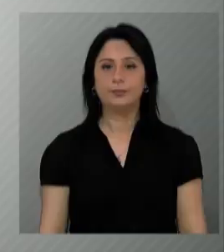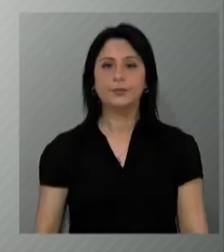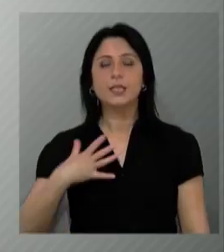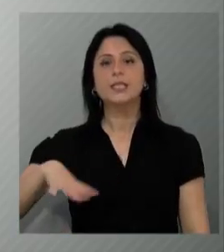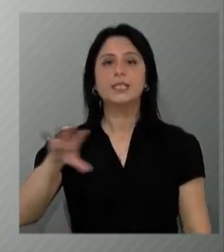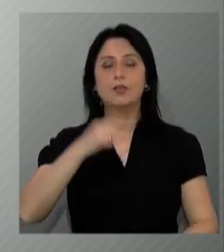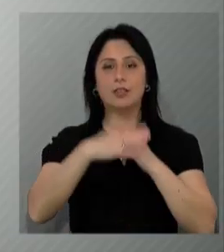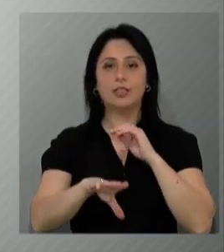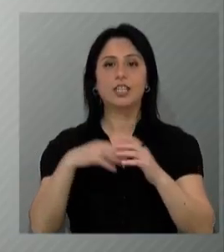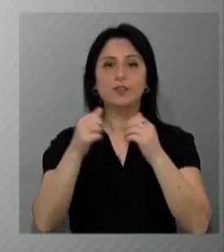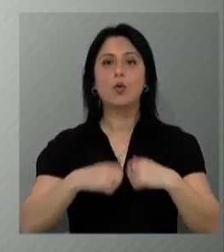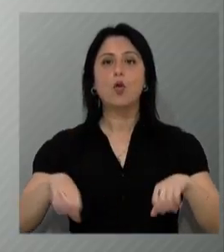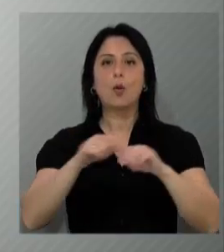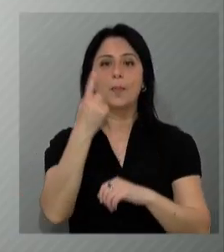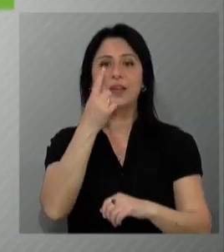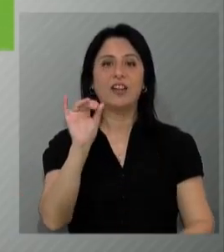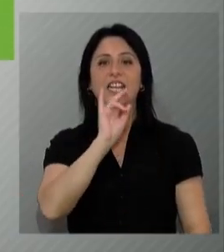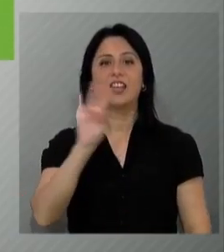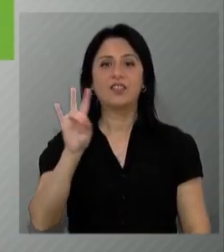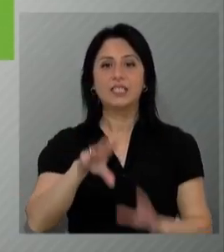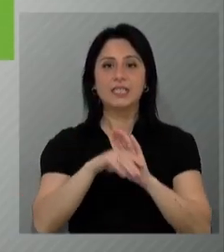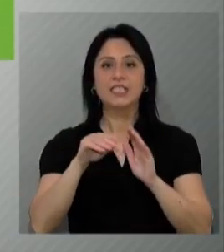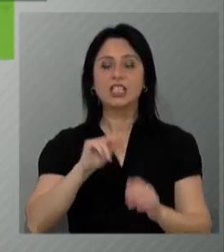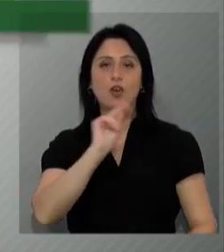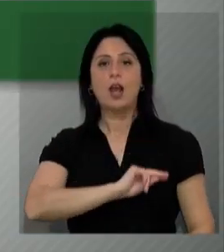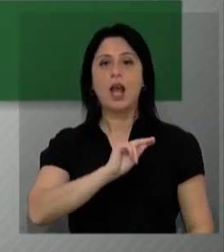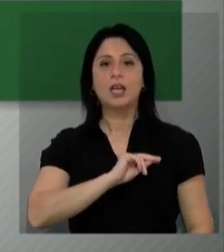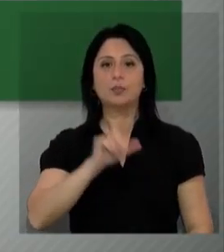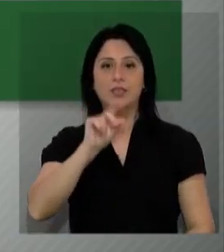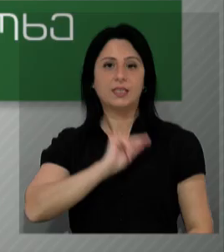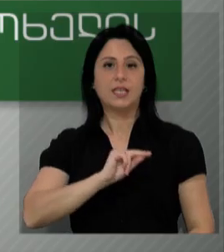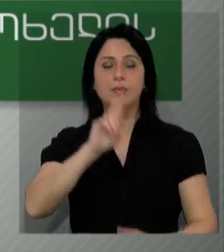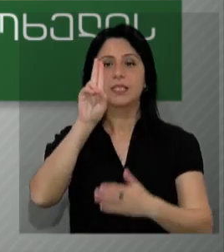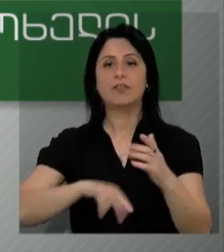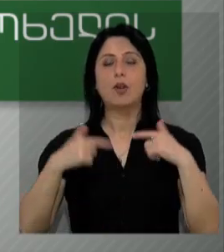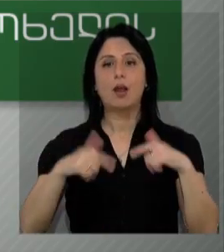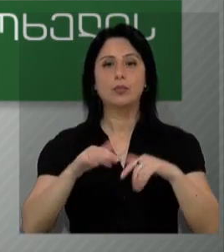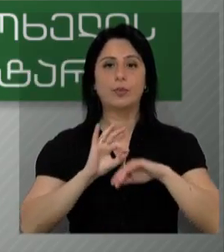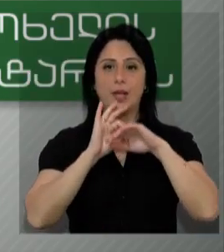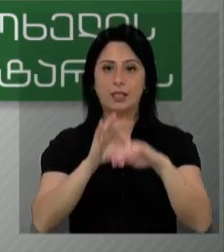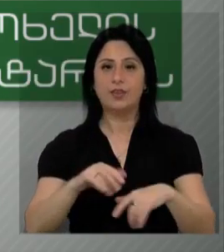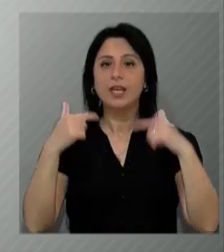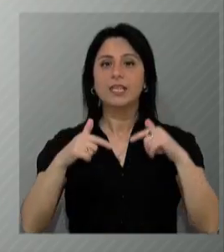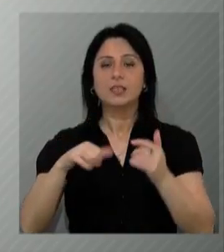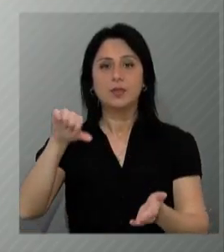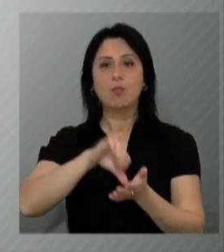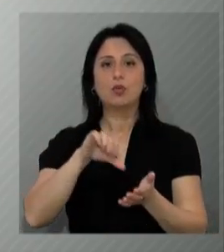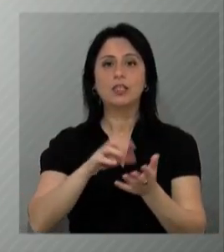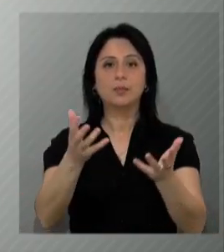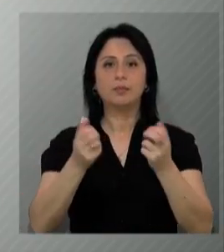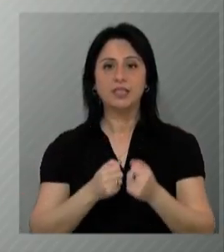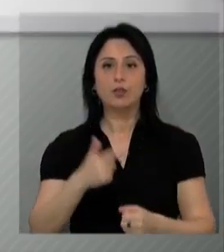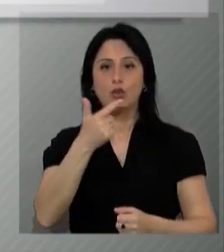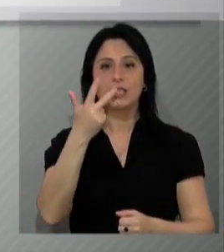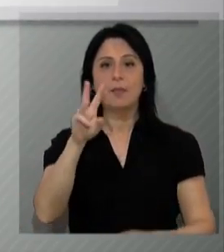Gürcistan Seçki Komissiyası 1-i yundan Seçki Administrasiyasının məmurlardan sertifikat imtihanını keçirəcək. Sınaqda iştirak etmək üçün 23 maydan